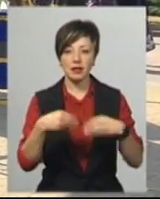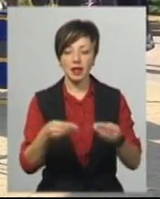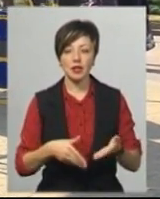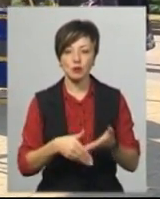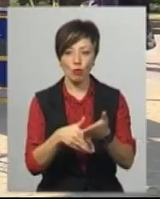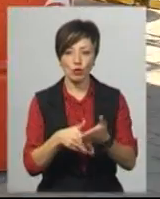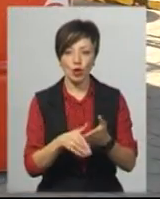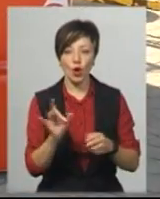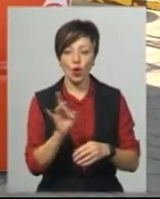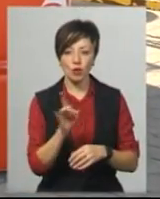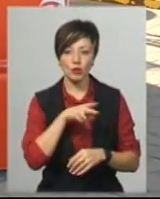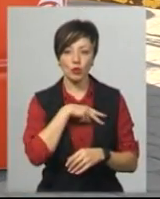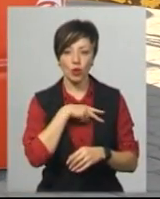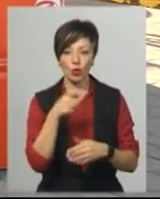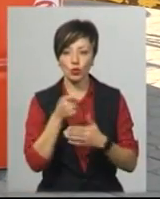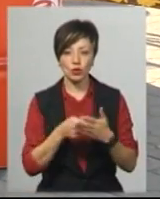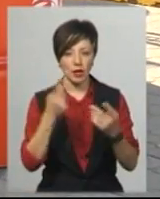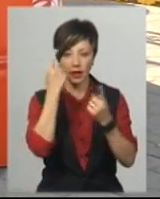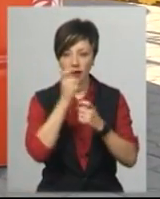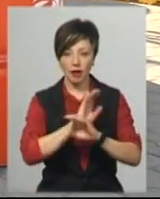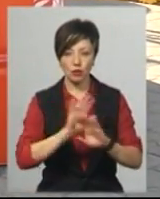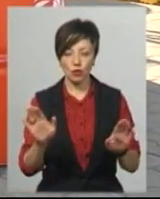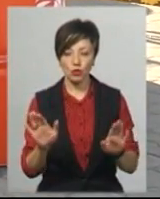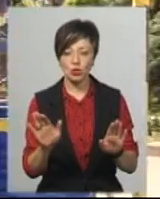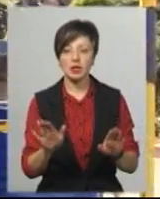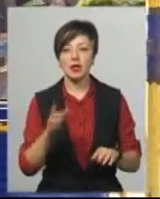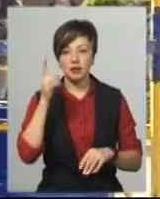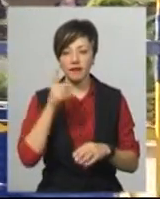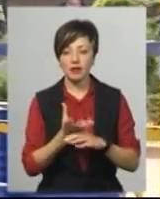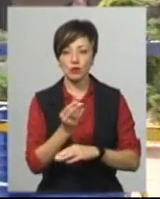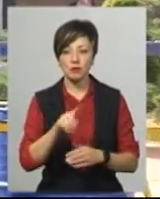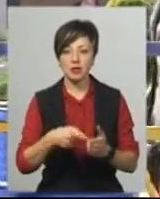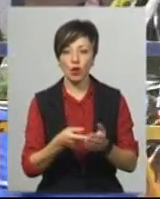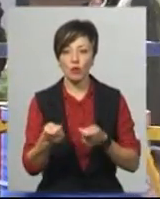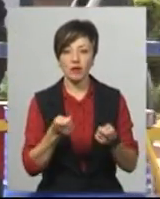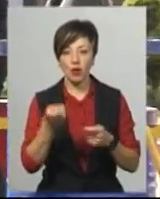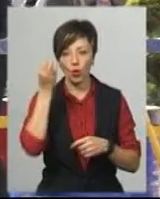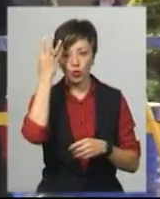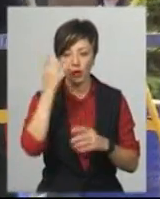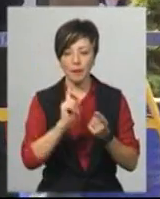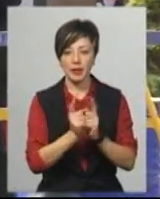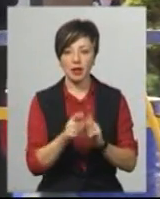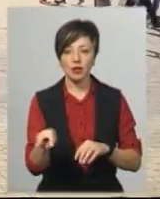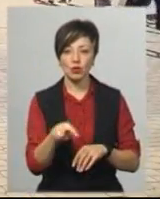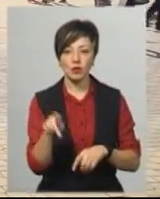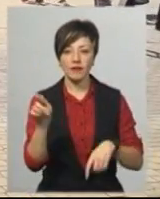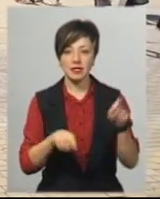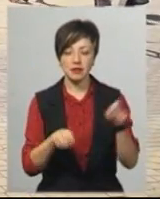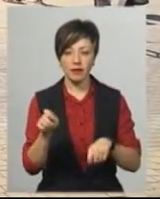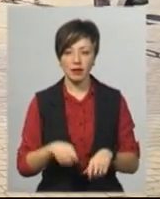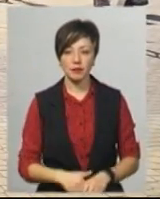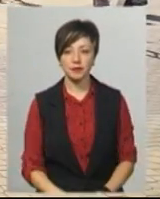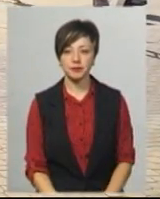спонсори, розмір гонорару художника не розголошується. Відомо, що їх фінансує міське управління культури та перекладацько-літературний фестиваль